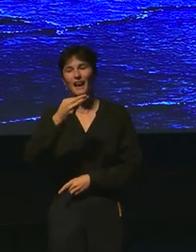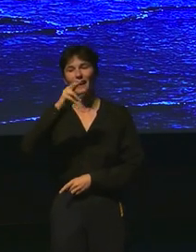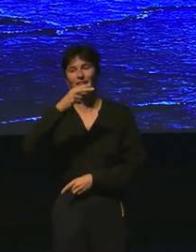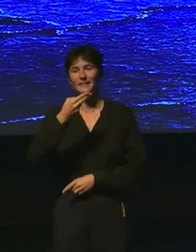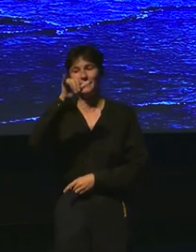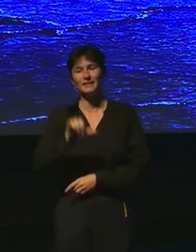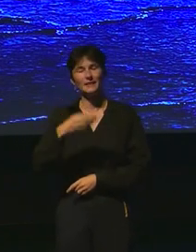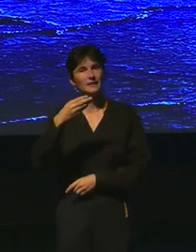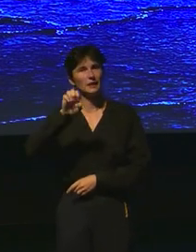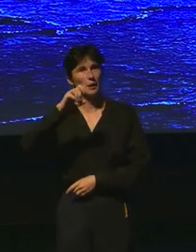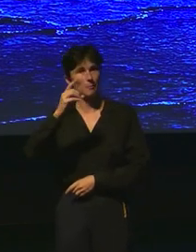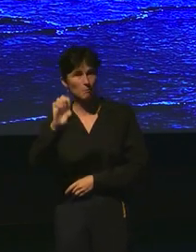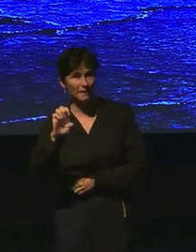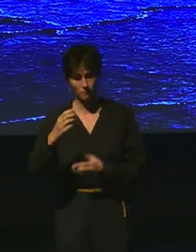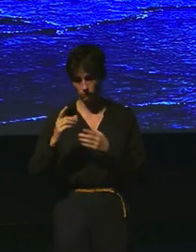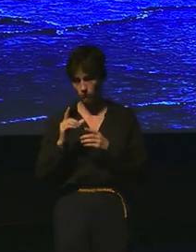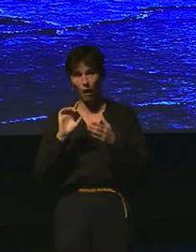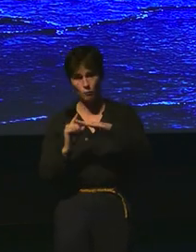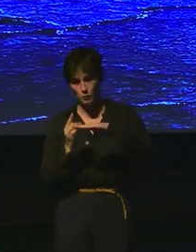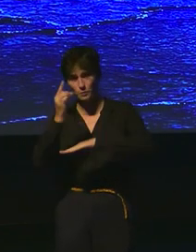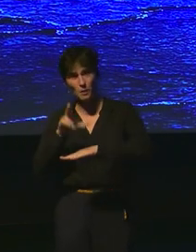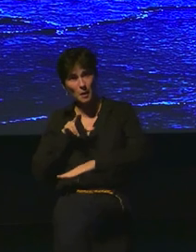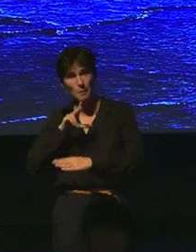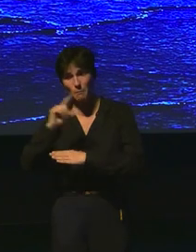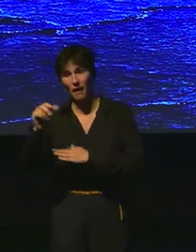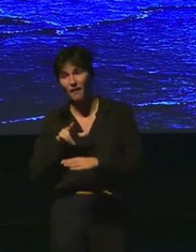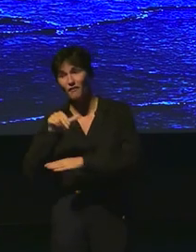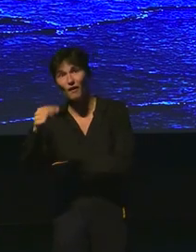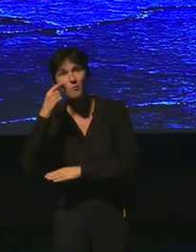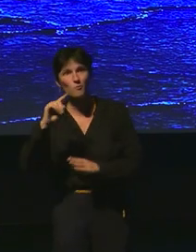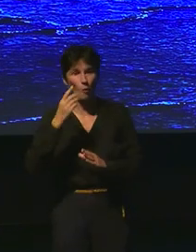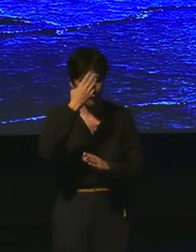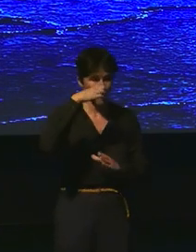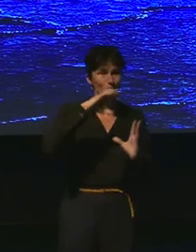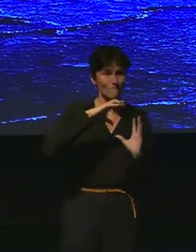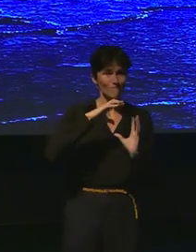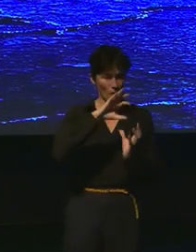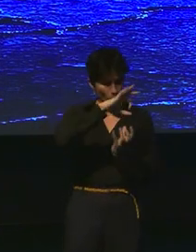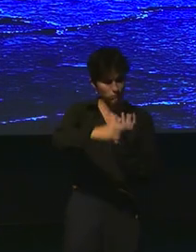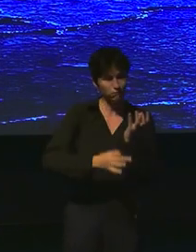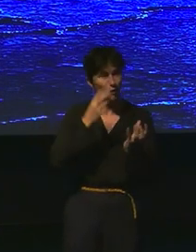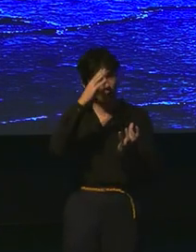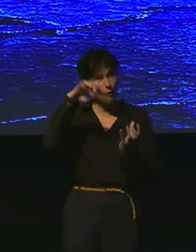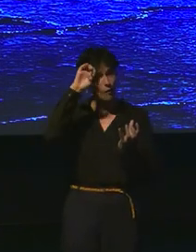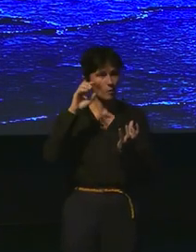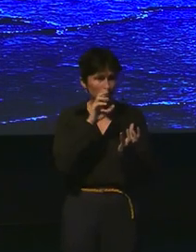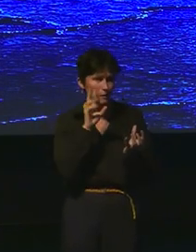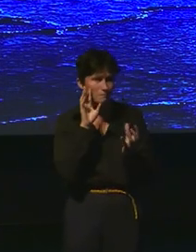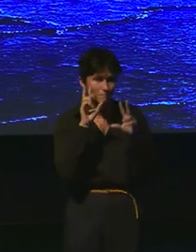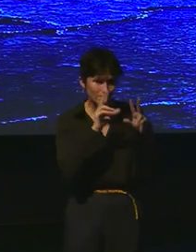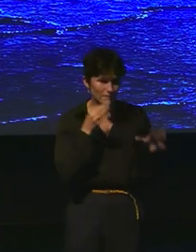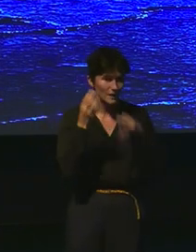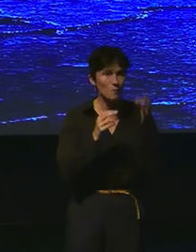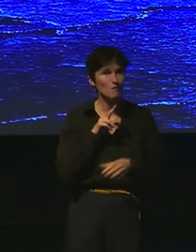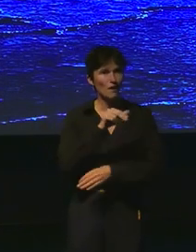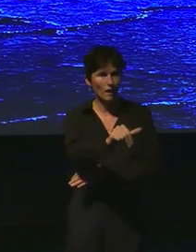A et que j'avais à l'étienne qui va partir pour l'extraire à l'Europe. Mais donc, c'est une vue d'artiste, bien chère. Donc, des océans